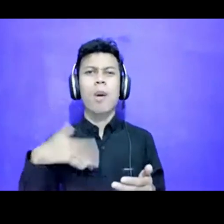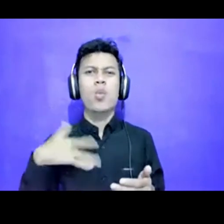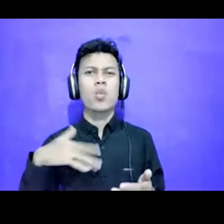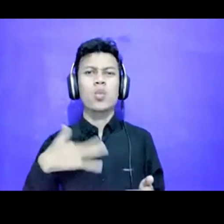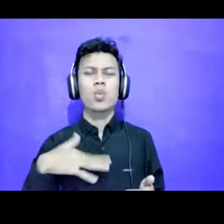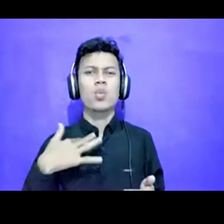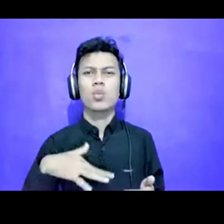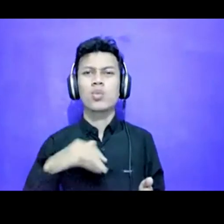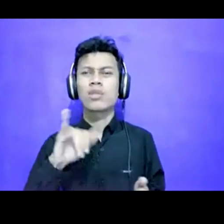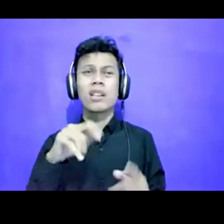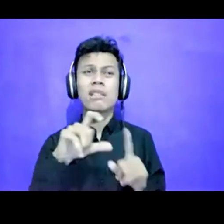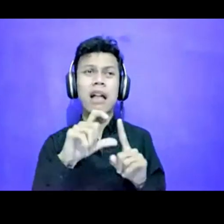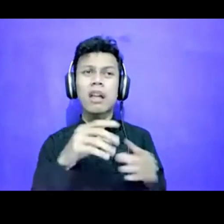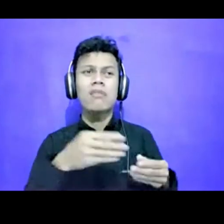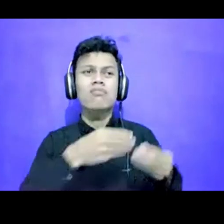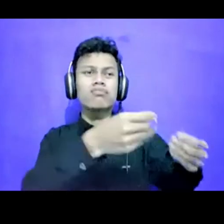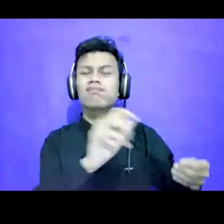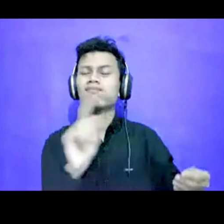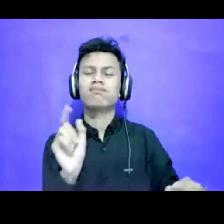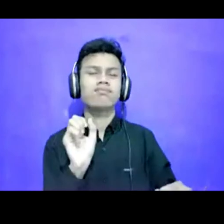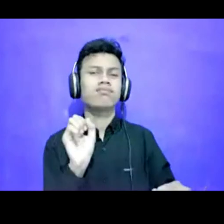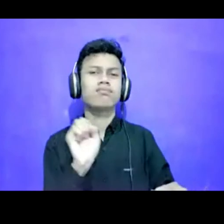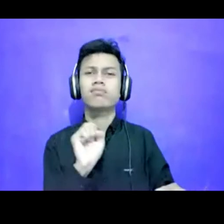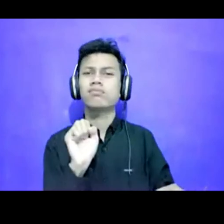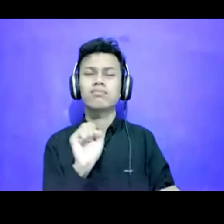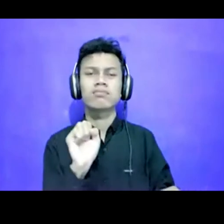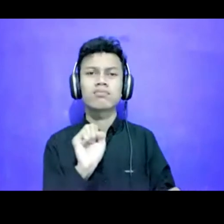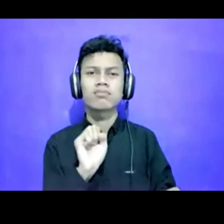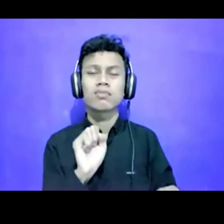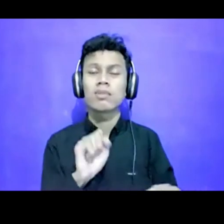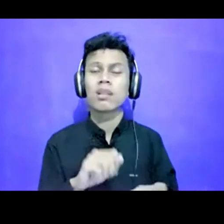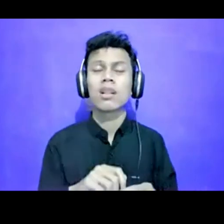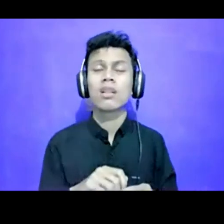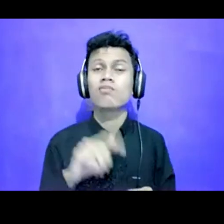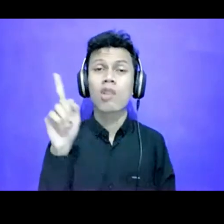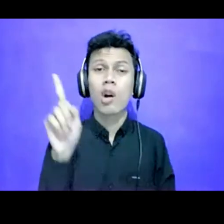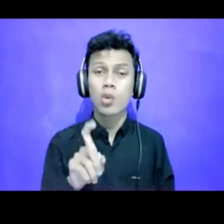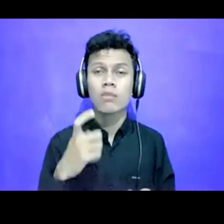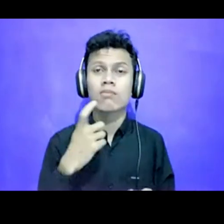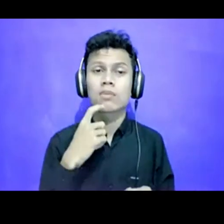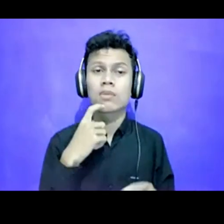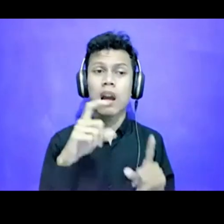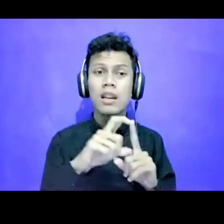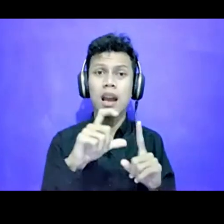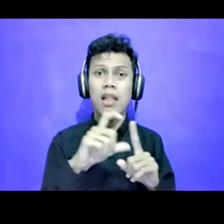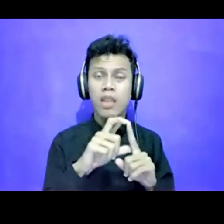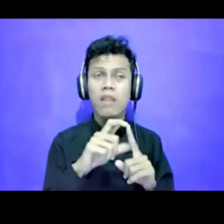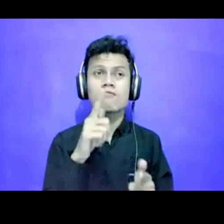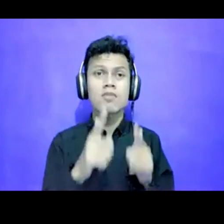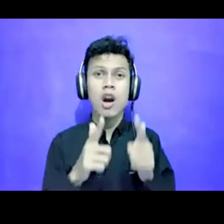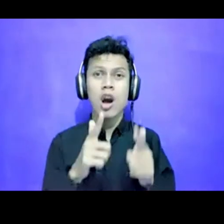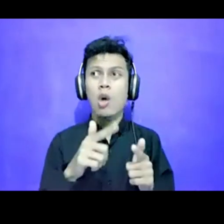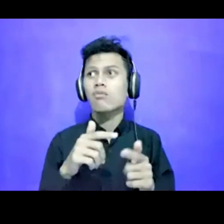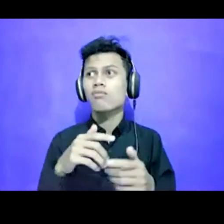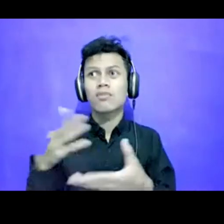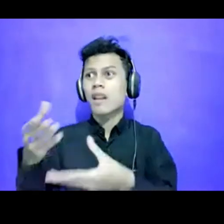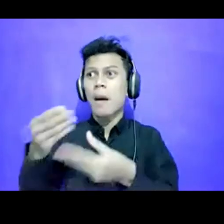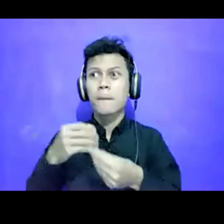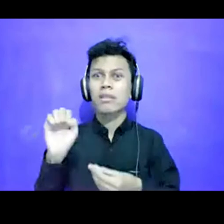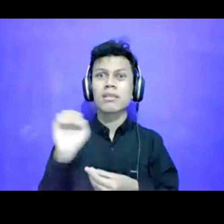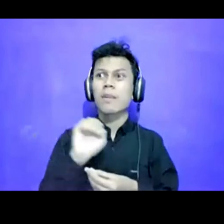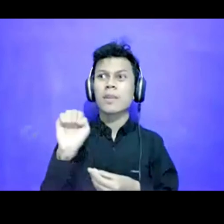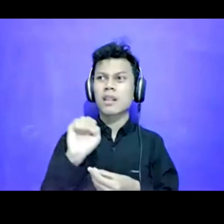memberikan data tapi seharusnya kalau terkait data-data itu ya kalau gak bisa dapat ya sudah kita gak bisa ngapa-ngapain